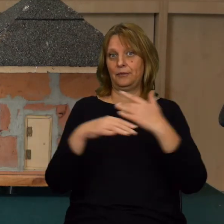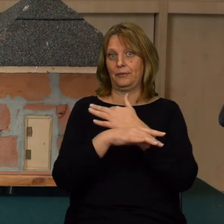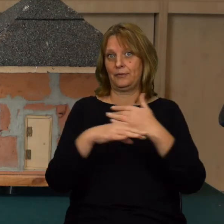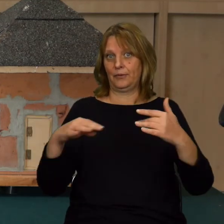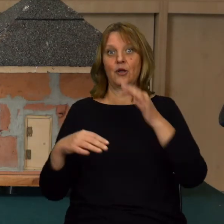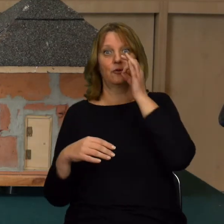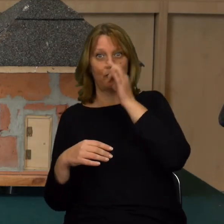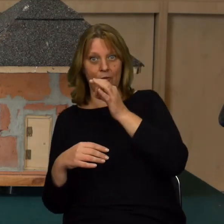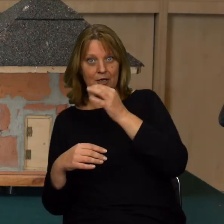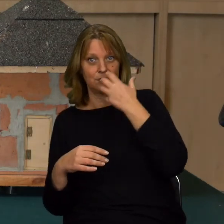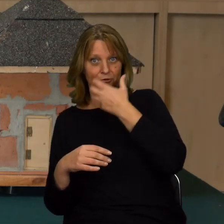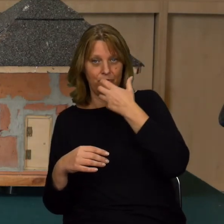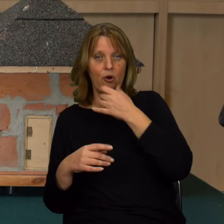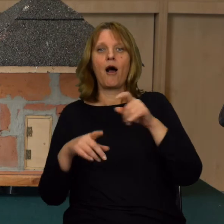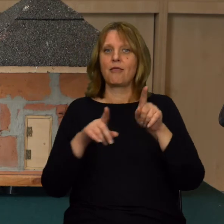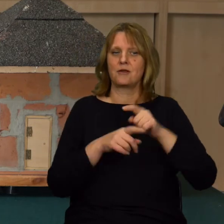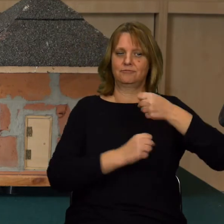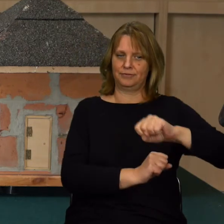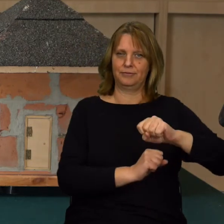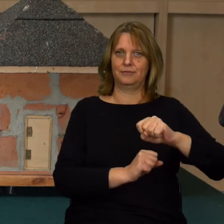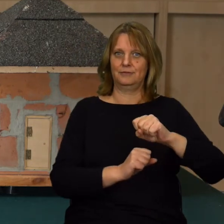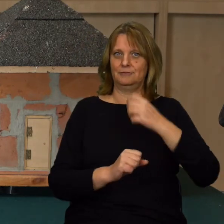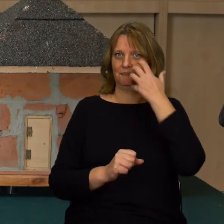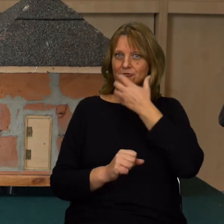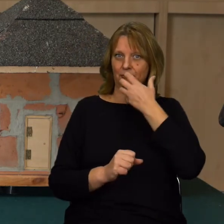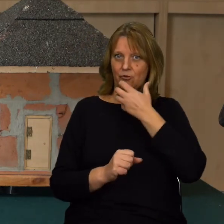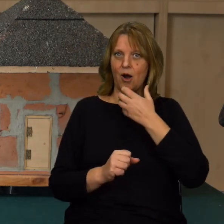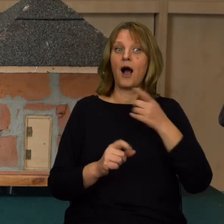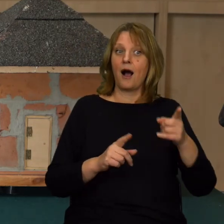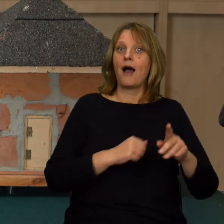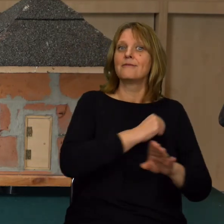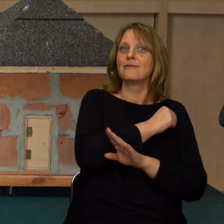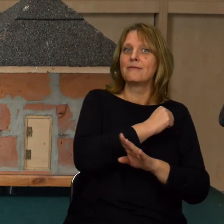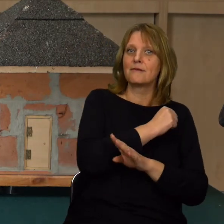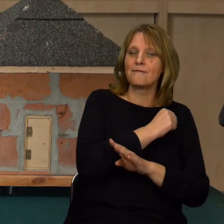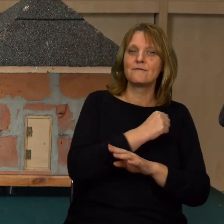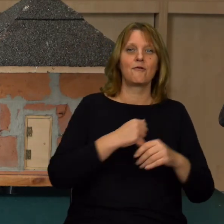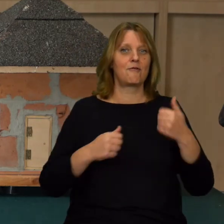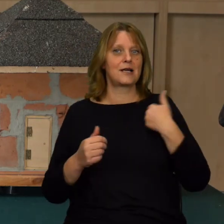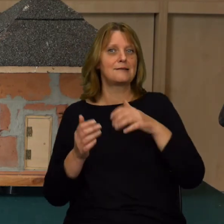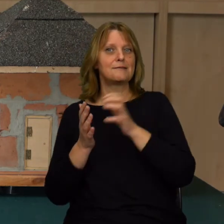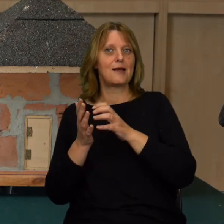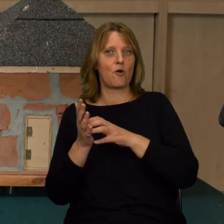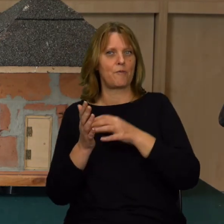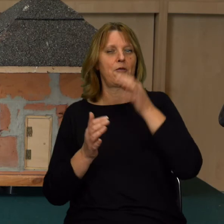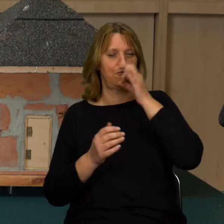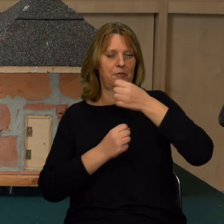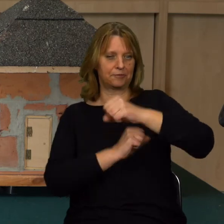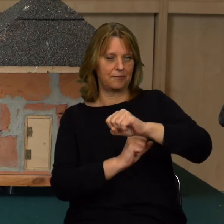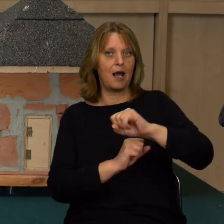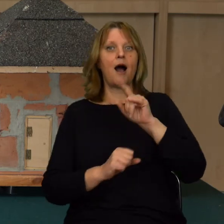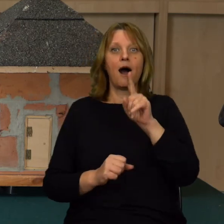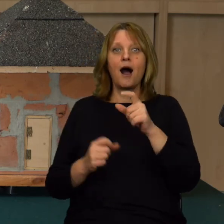też dobrymi izolatorami. Dobrym izolatorem na pewno będzie drewno oraz sam sobie styropian. Jednak cegła